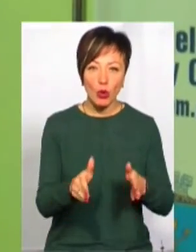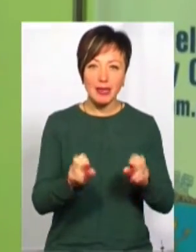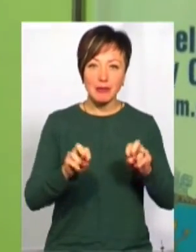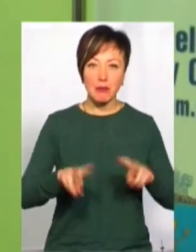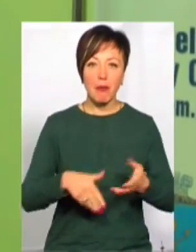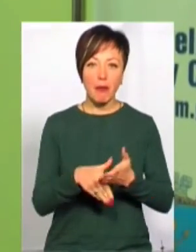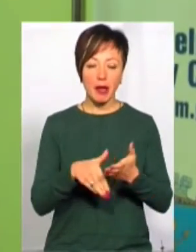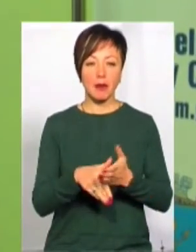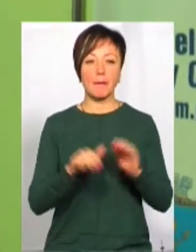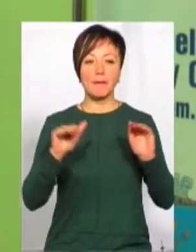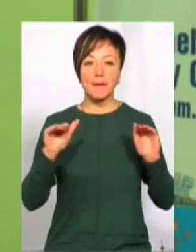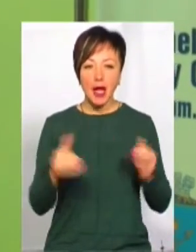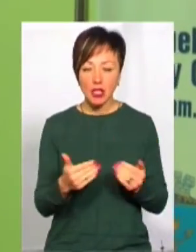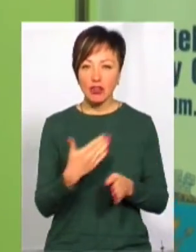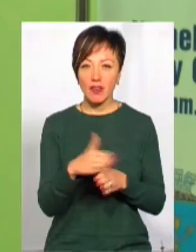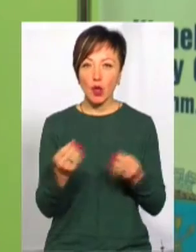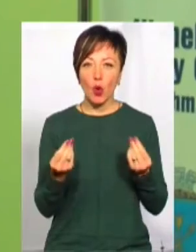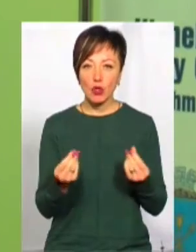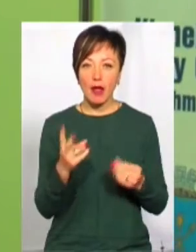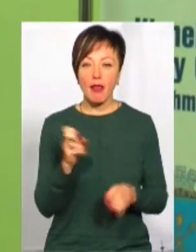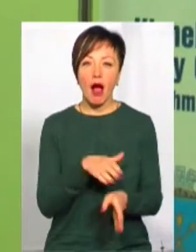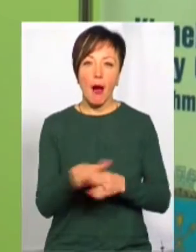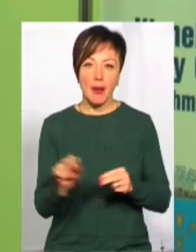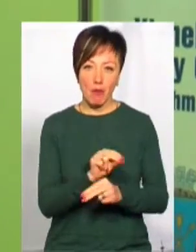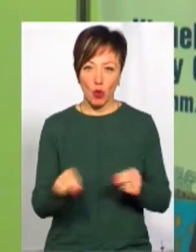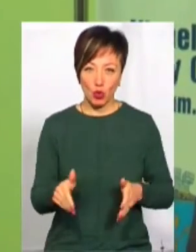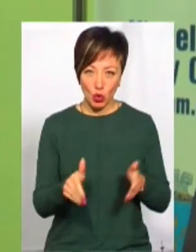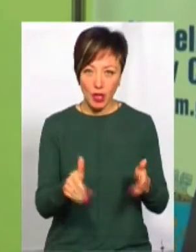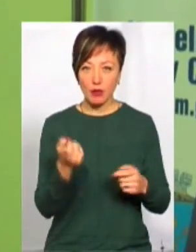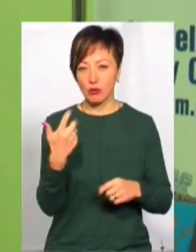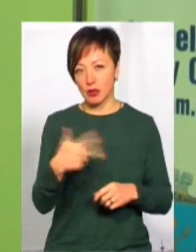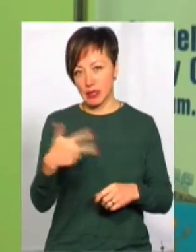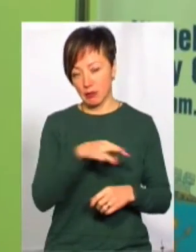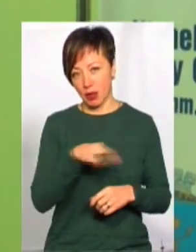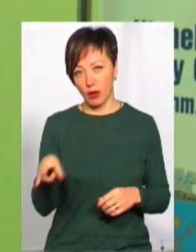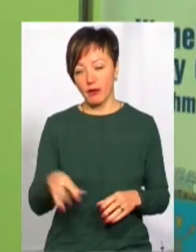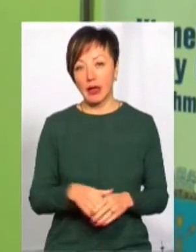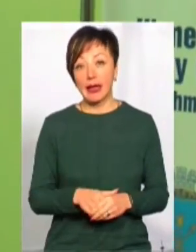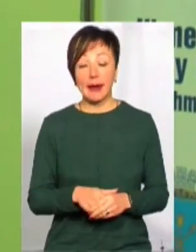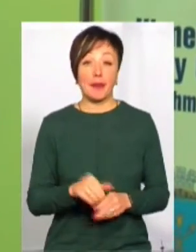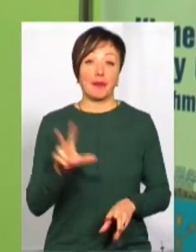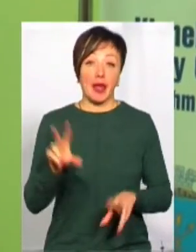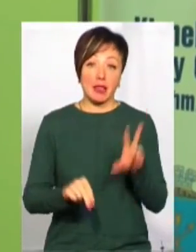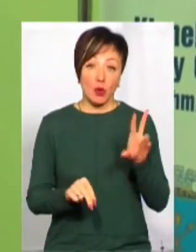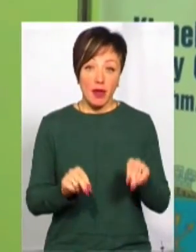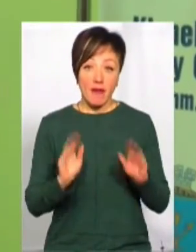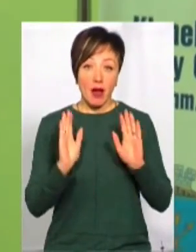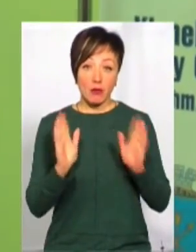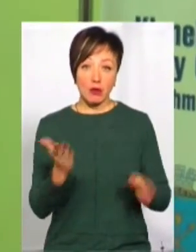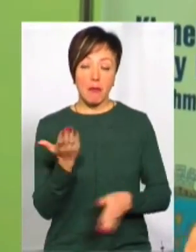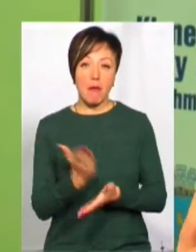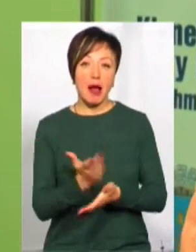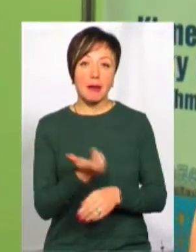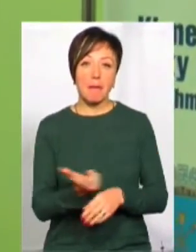Менше, суттєво менше виділено коштів на капремонт доріг, трохи більше 30 мільйонів. Але сподіваємося, що буде мати перевиконання.